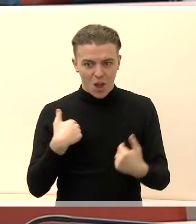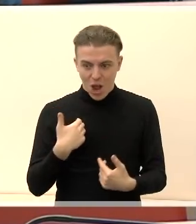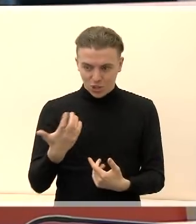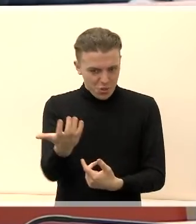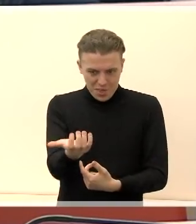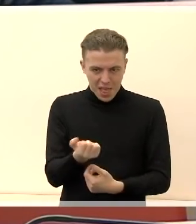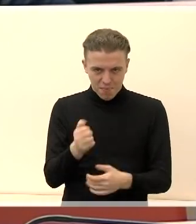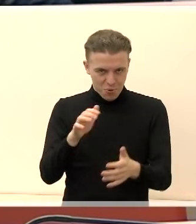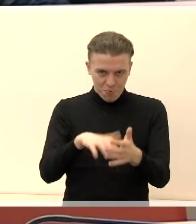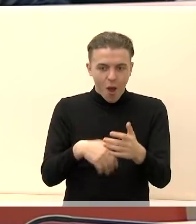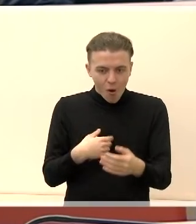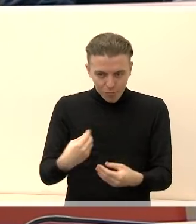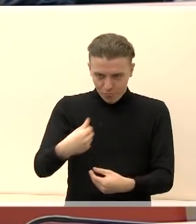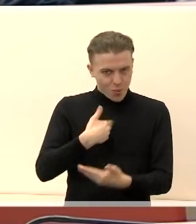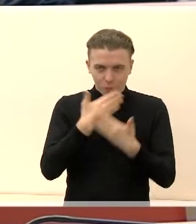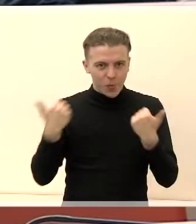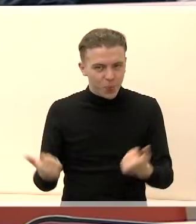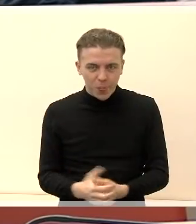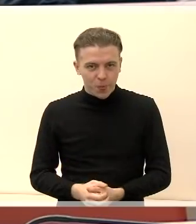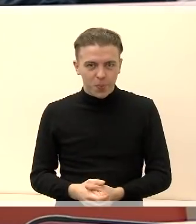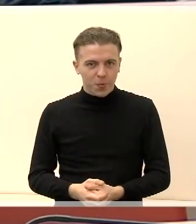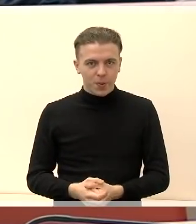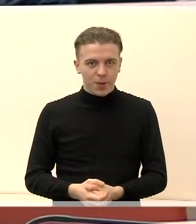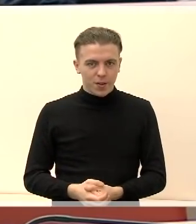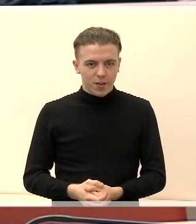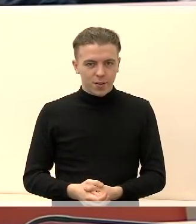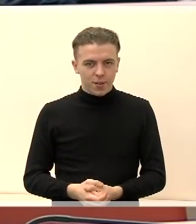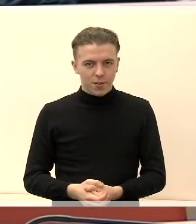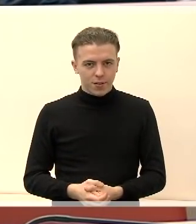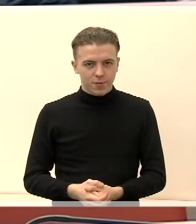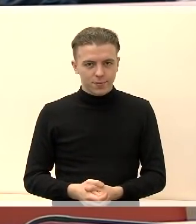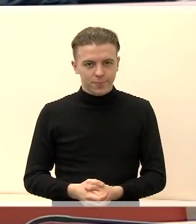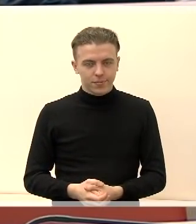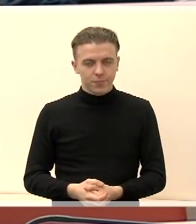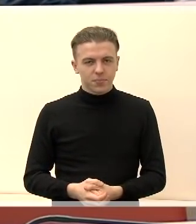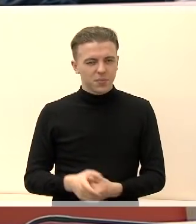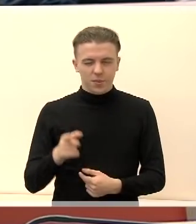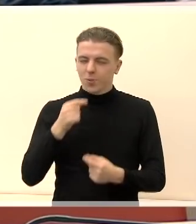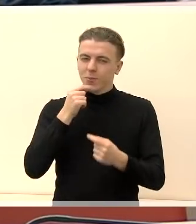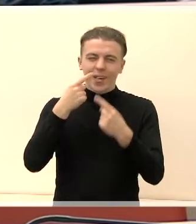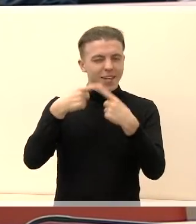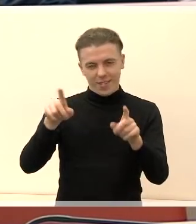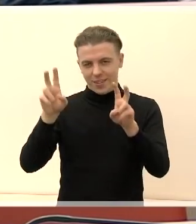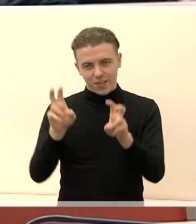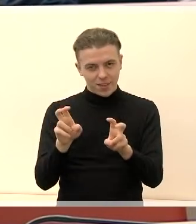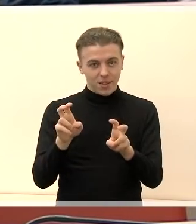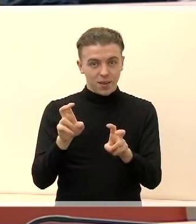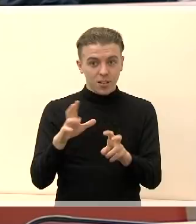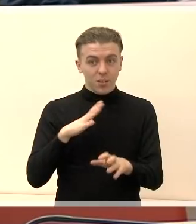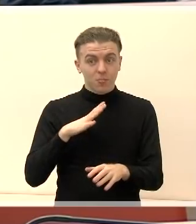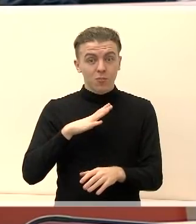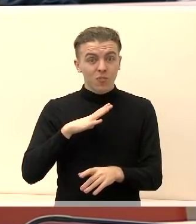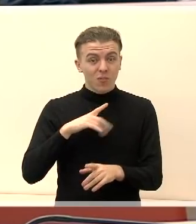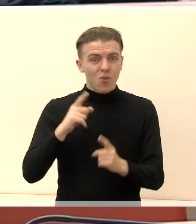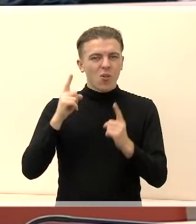štų baudų. Ten reikalas yra visai kitas. Neišleido mūsų sunkaus